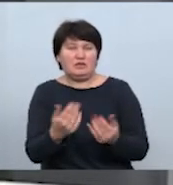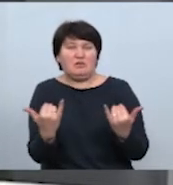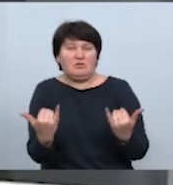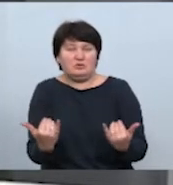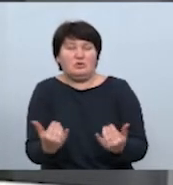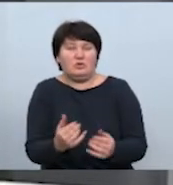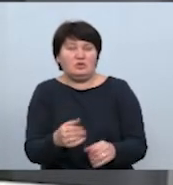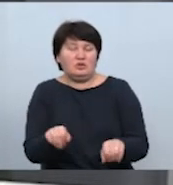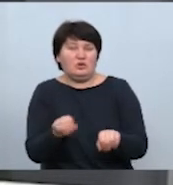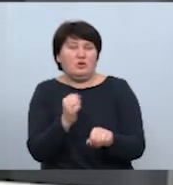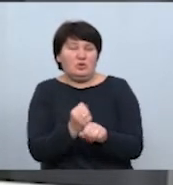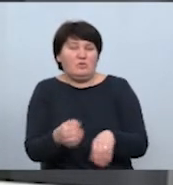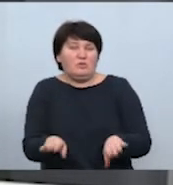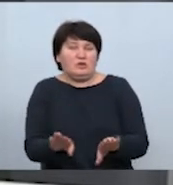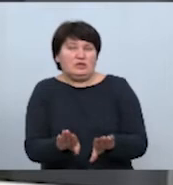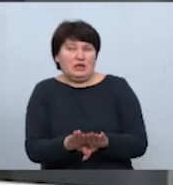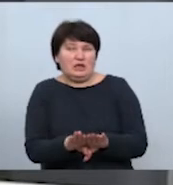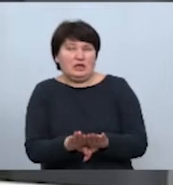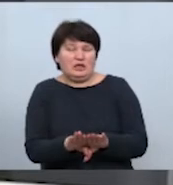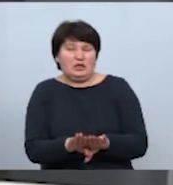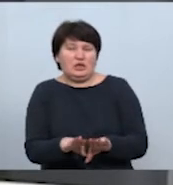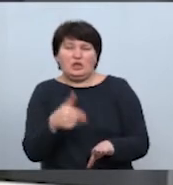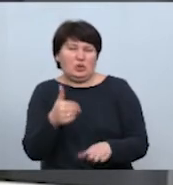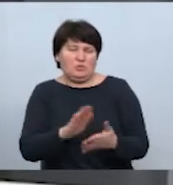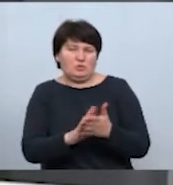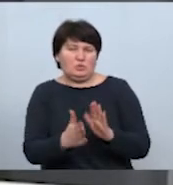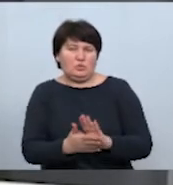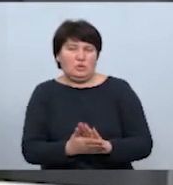скажімо, недобру ситуацію.